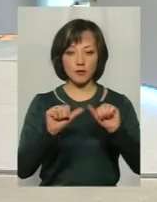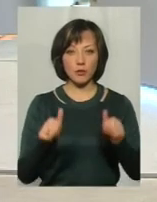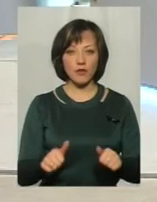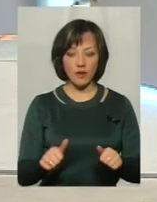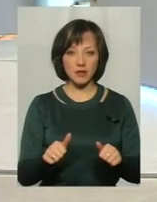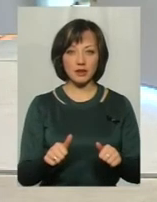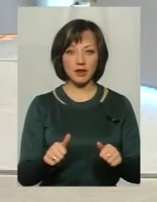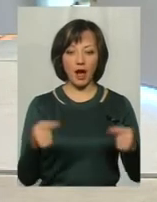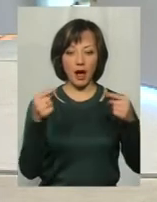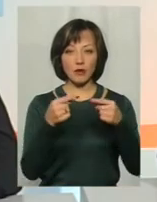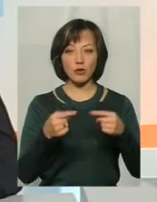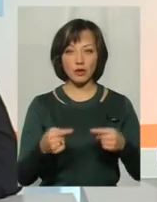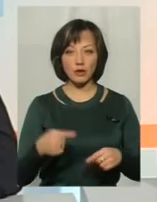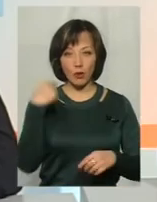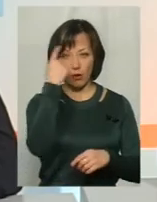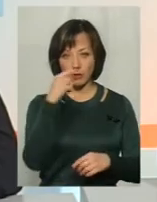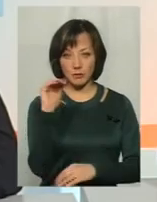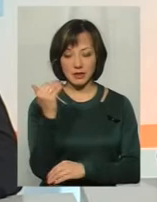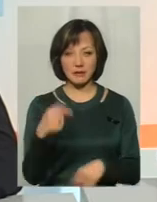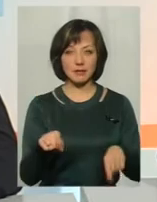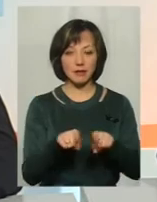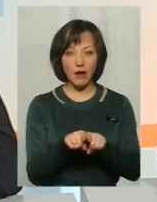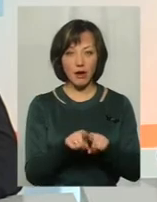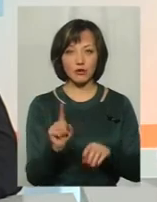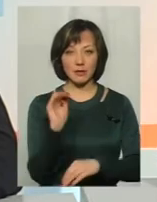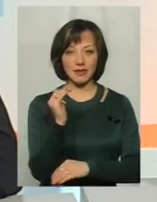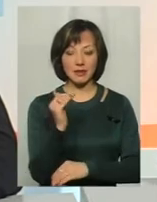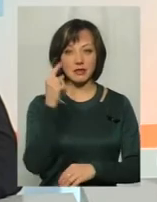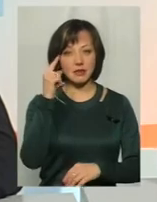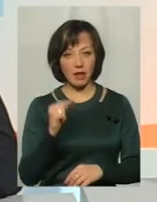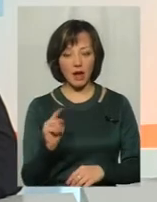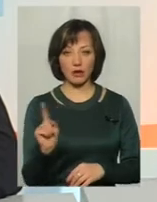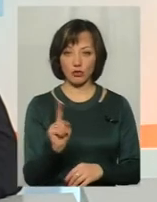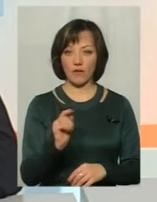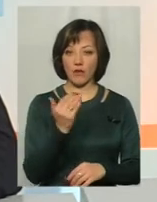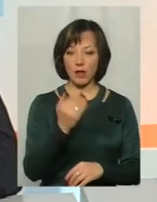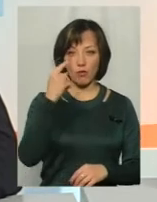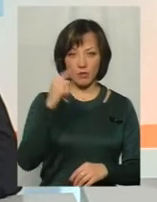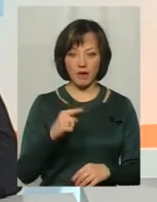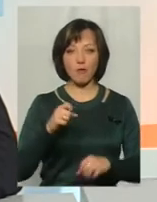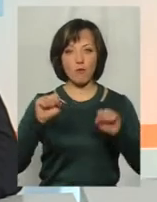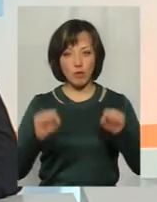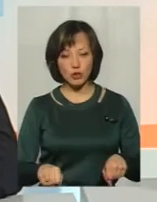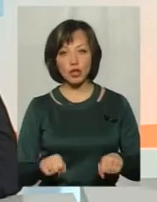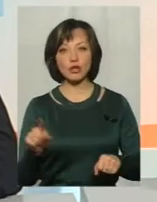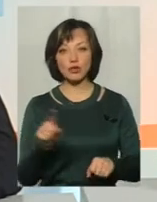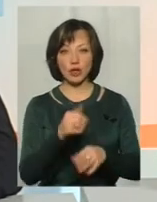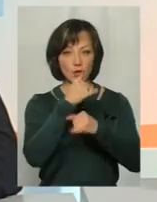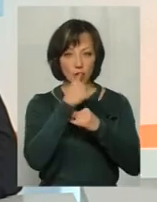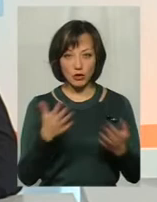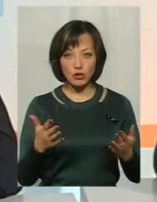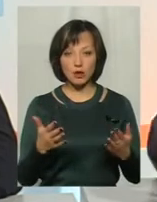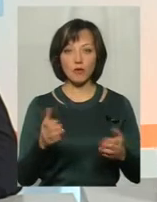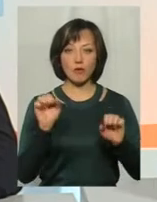гармонійну особистість так, щоб дитина знала те, що вона вміє, вона може. А те, що вона не може,